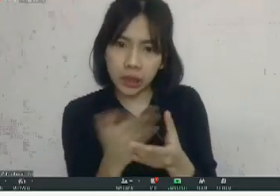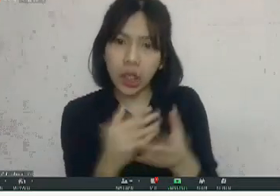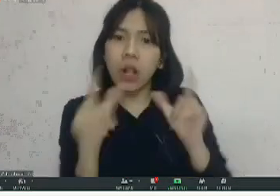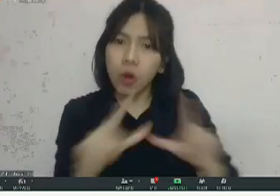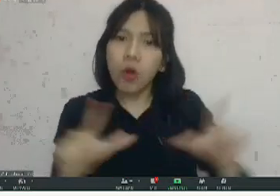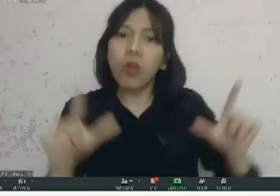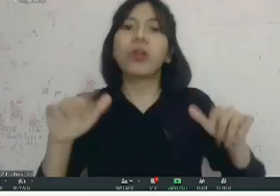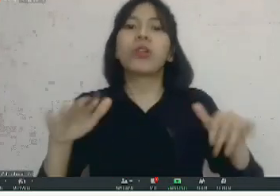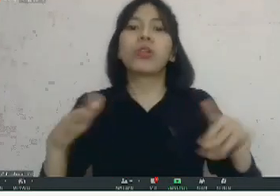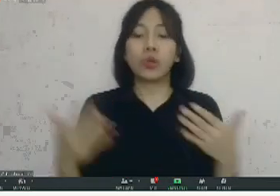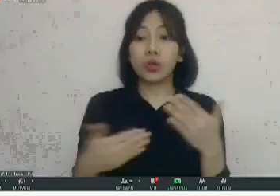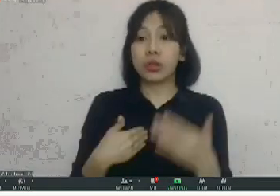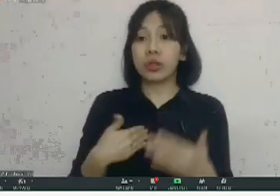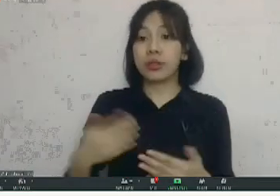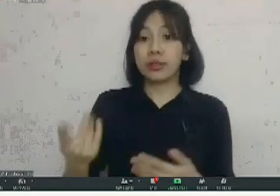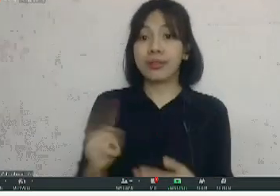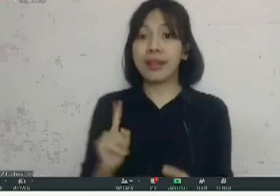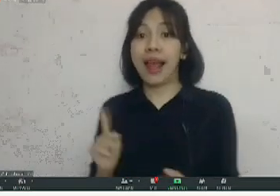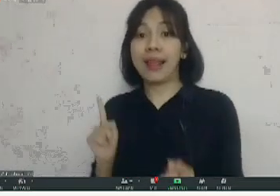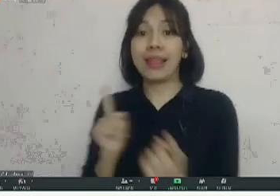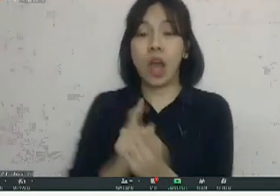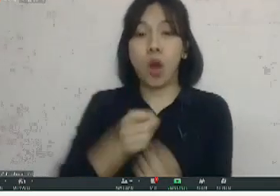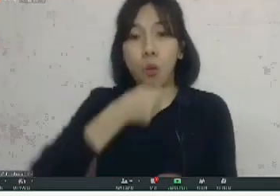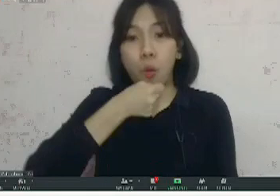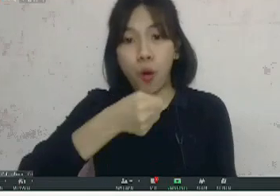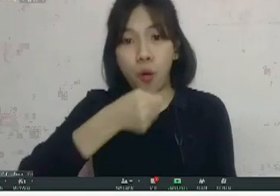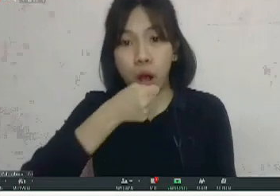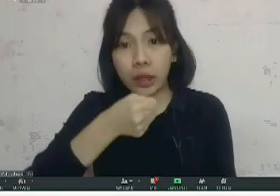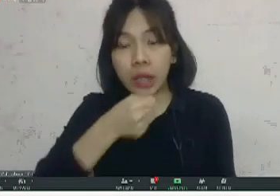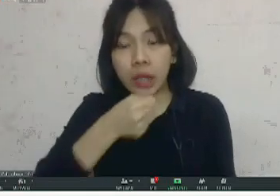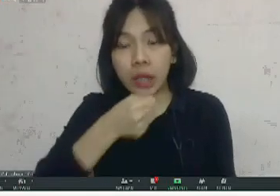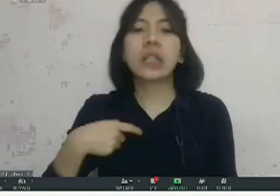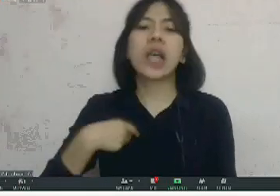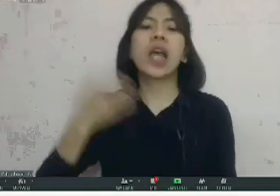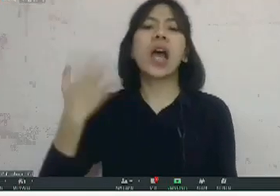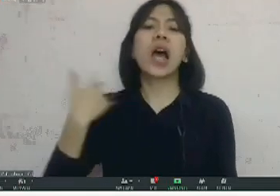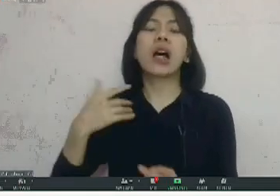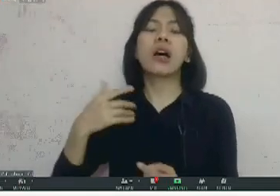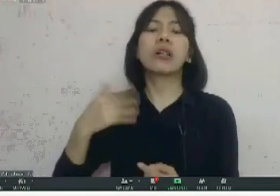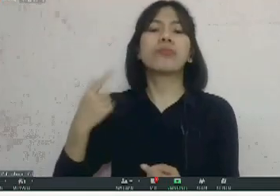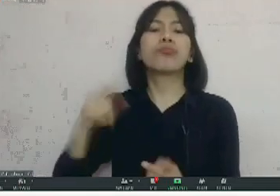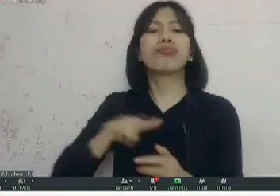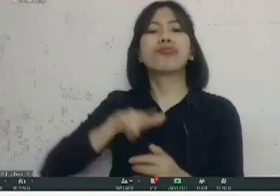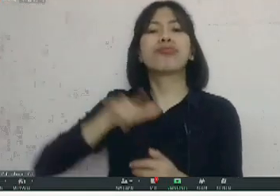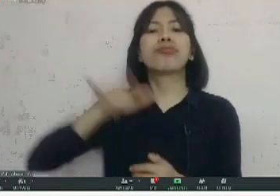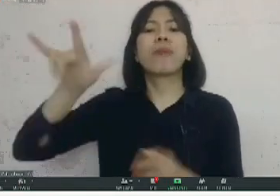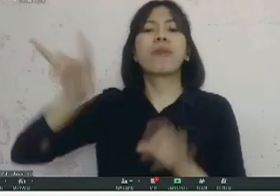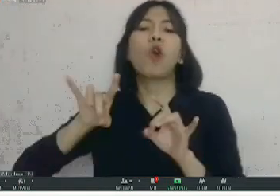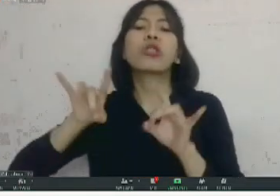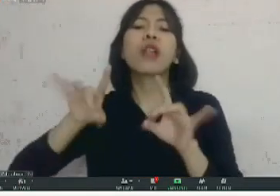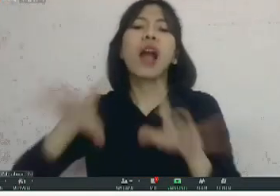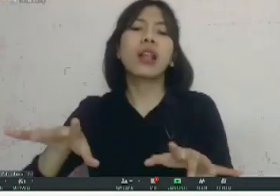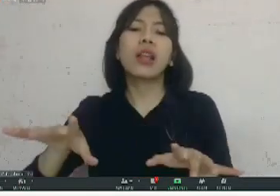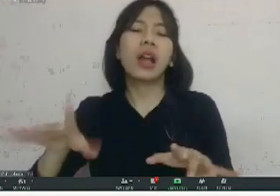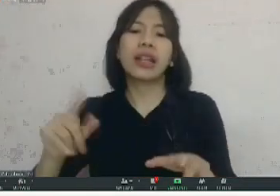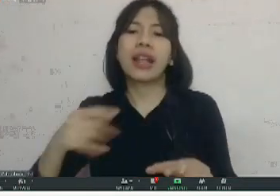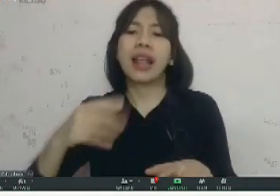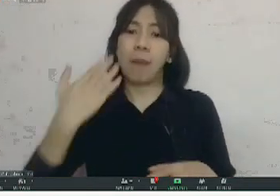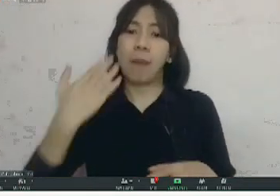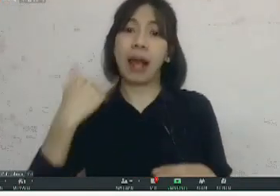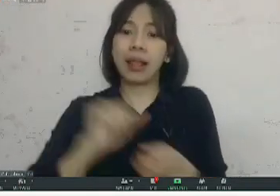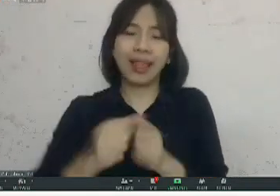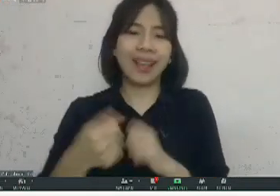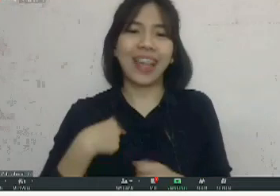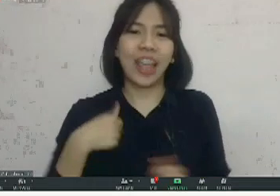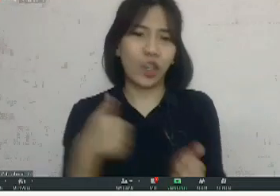waktu wawancara itu saya sedang dapat short course waktu itu di Australia jadi nggak bisa ikut untuk testnya lalu 2014 moratorium